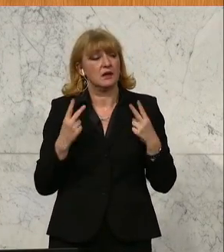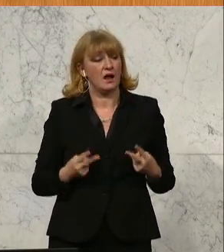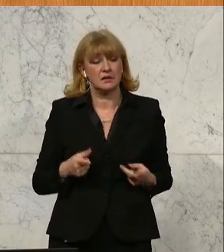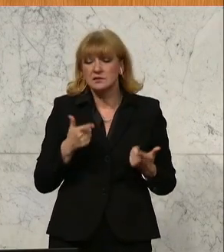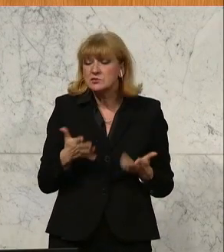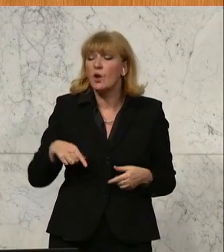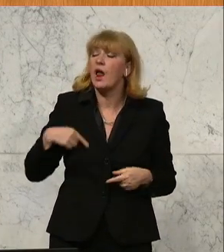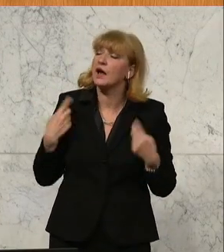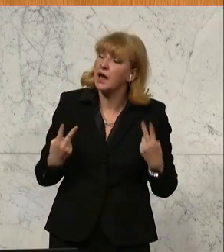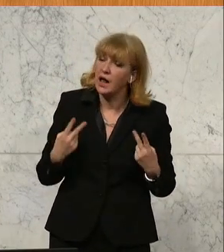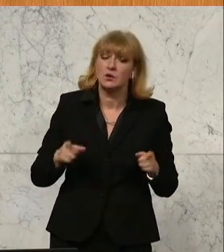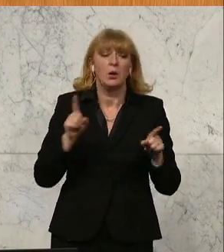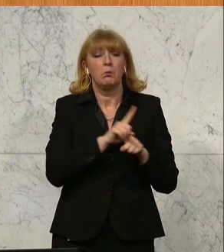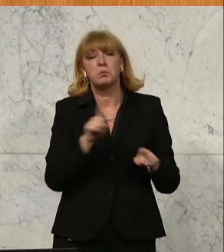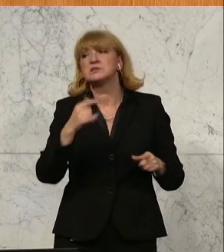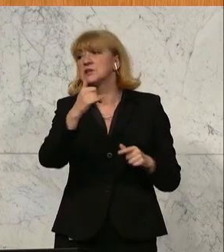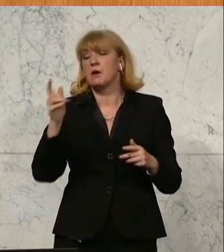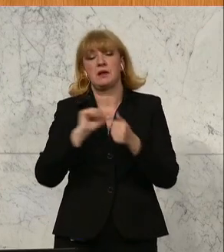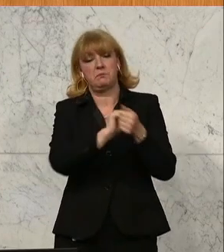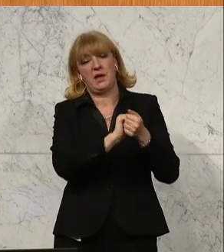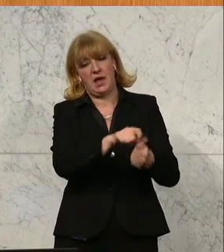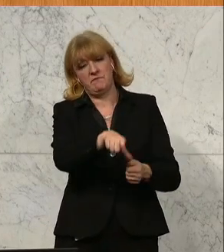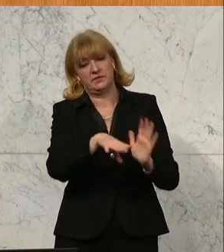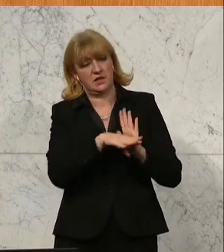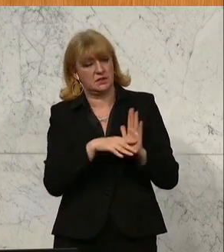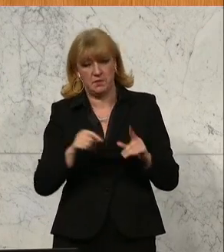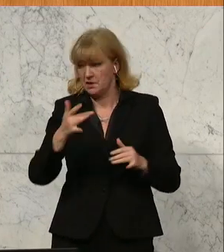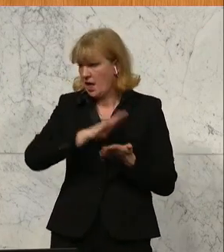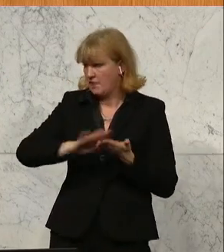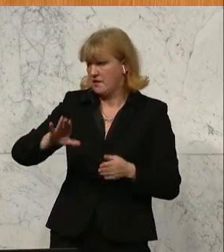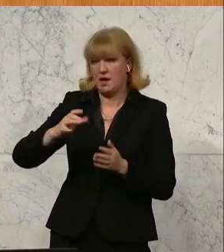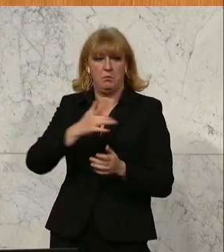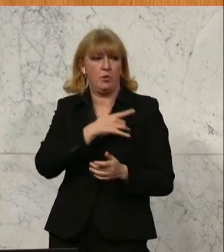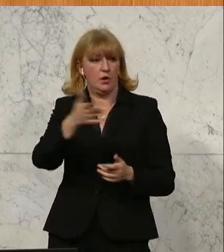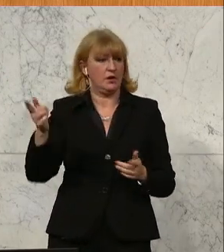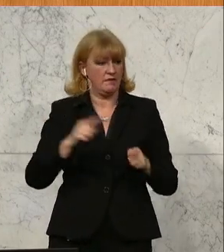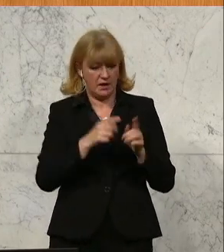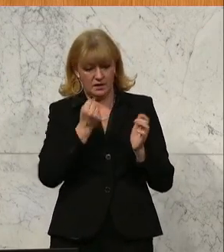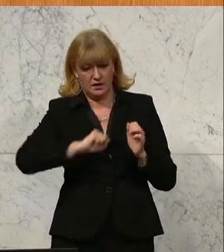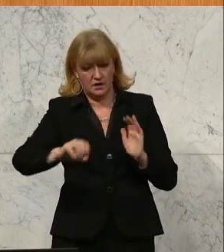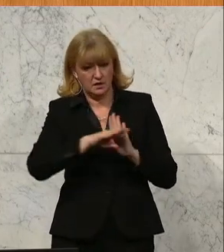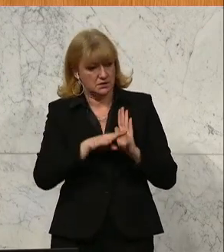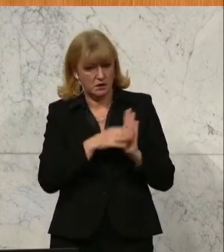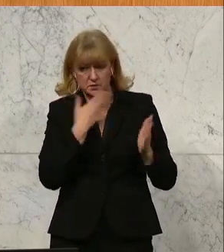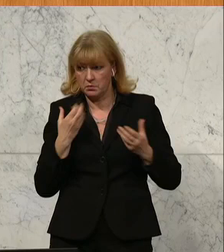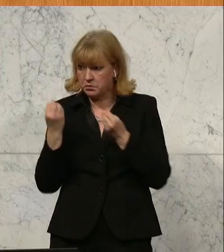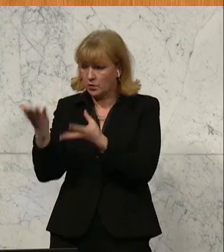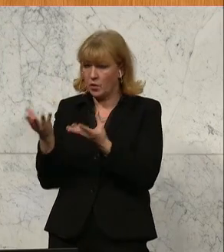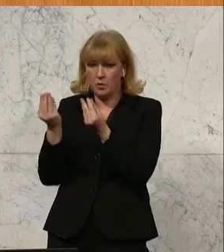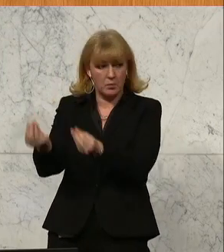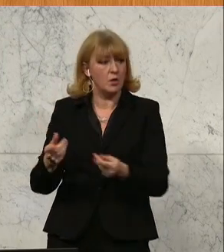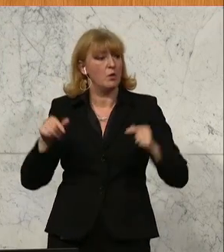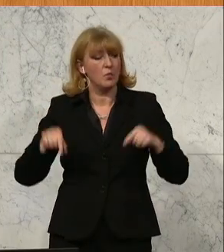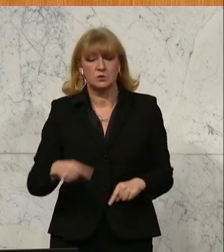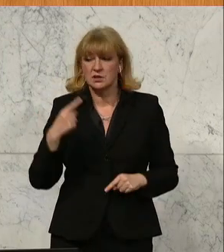sind so lange in Geltung, bis sich jemand bekämpft. Das heißt, jeder einfache Bürger, der aufgrund eines verfassungswidrigen Gesetzes keine Information bekommt, muss